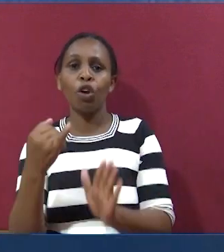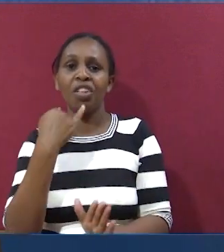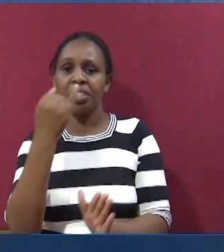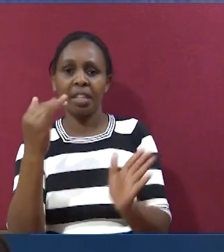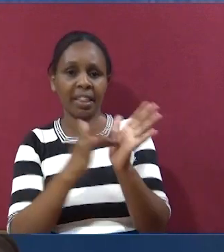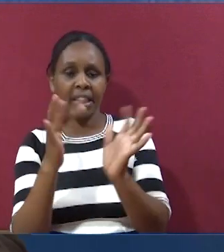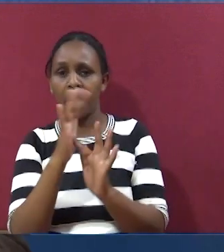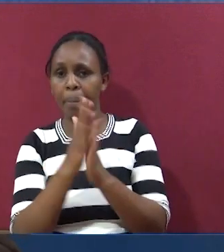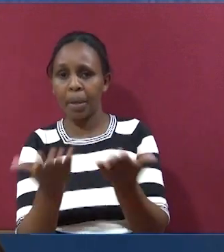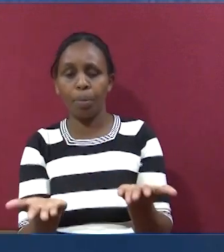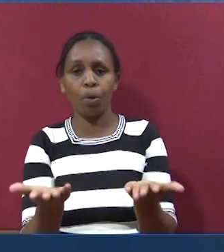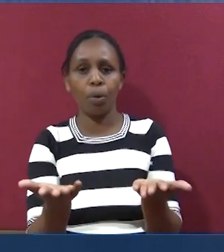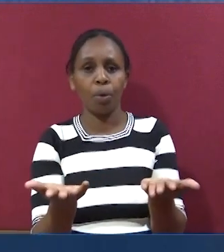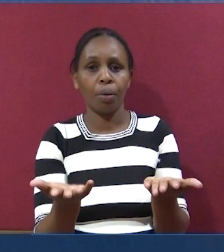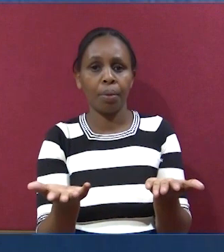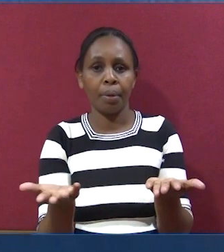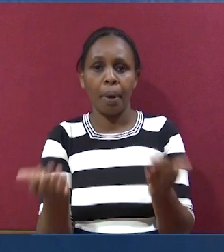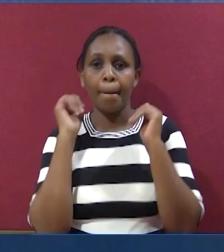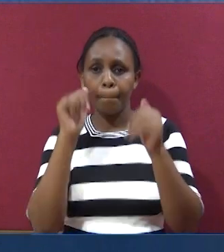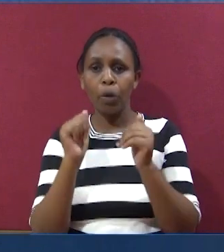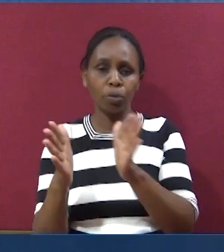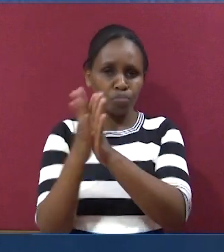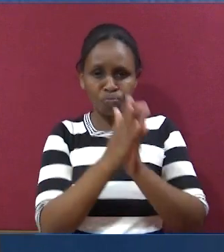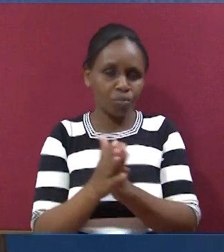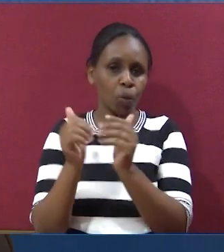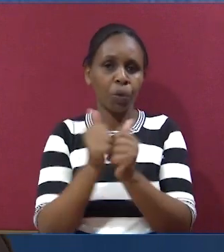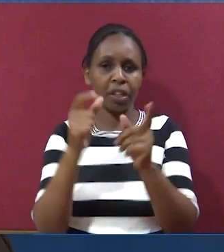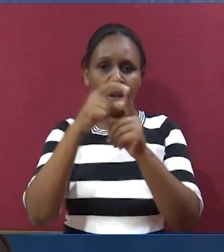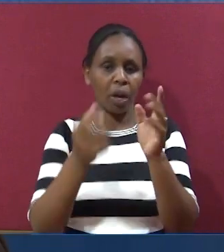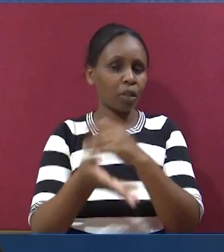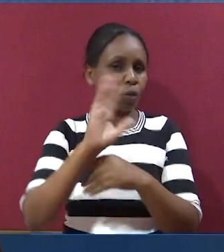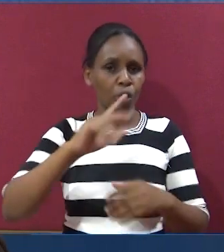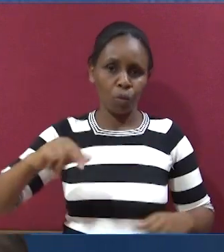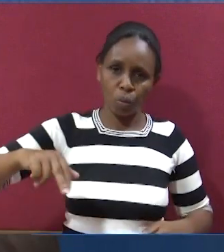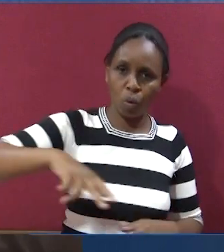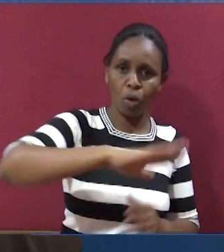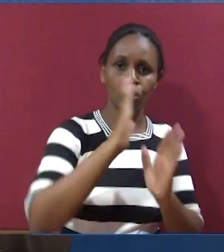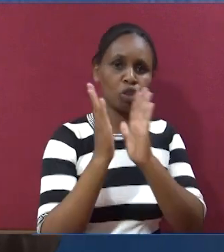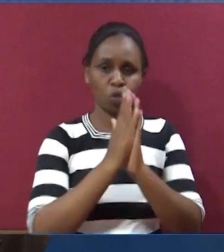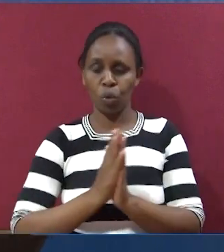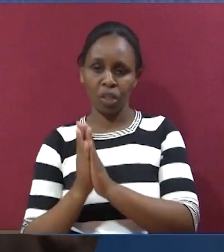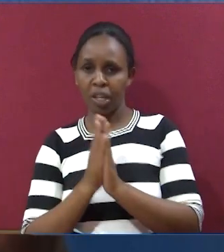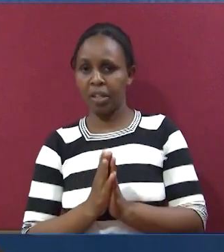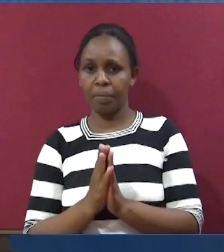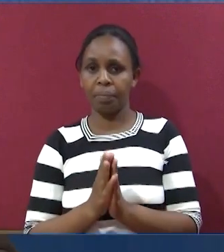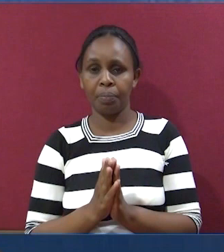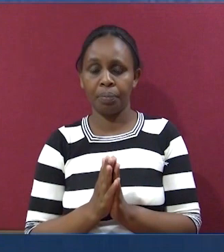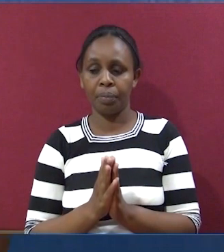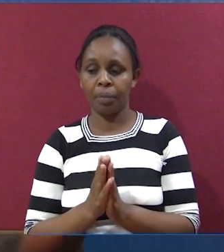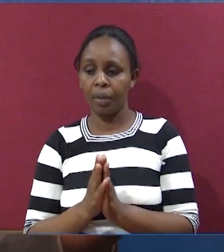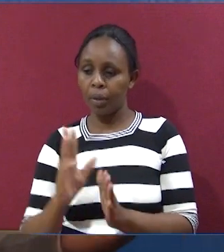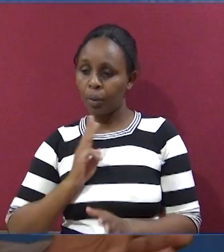The word of God. Dio inatutia nguvu ili tukaweze kuungana na pamoja na neno na mungu, ili tukaweze kuenenda pamoja.